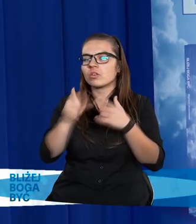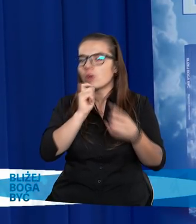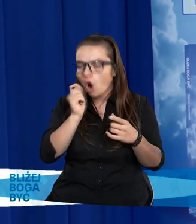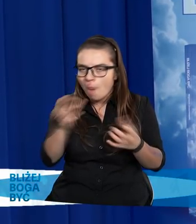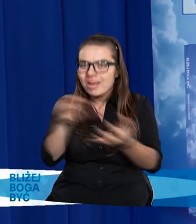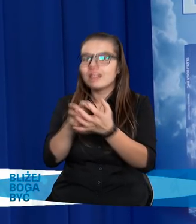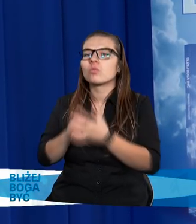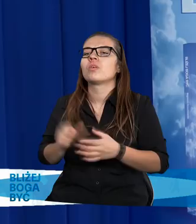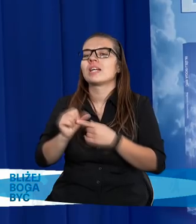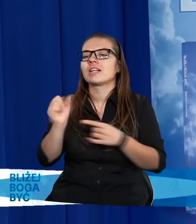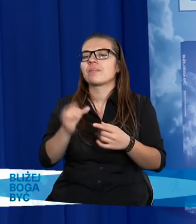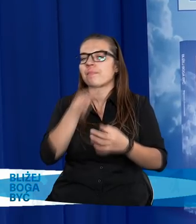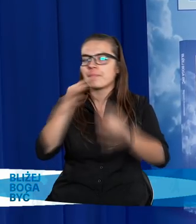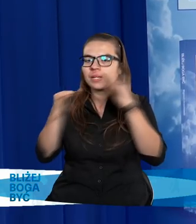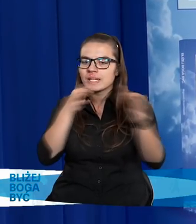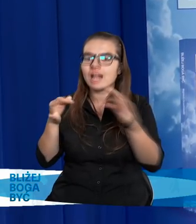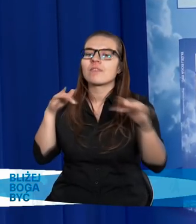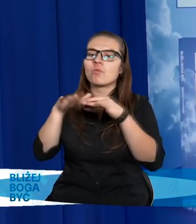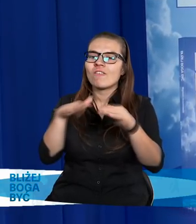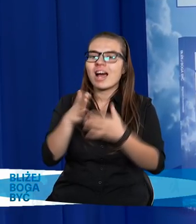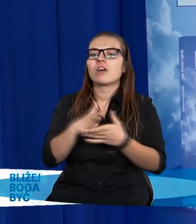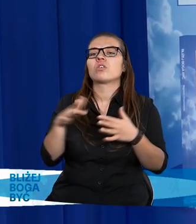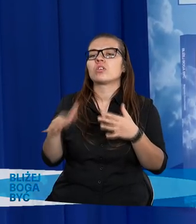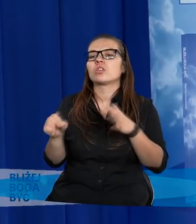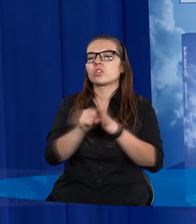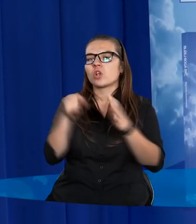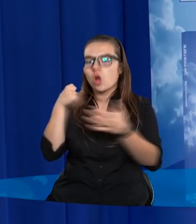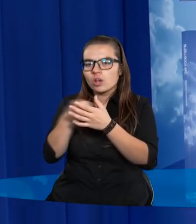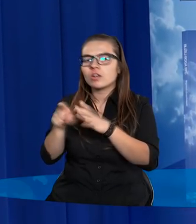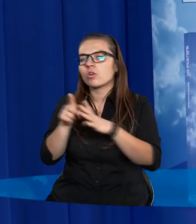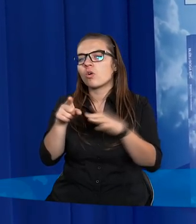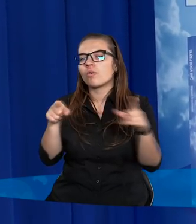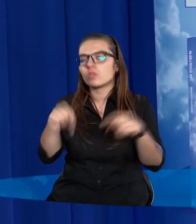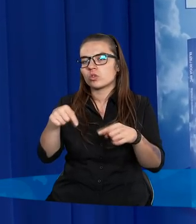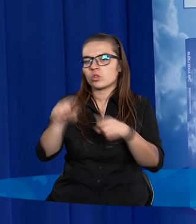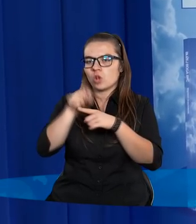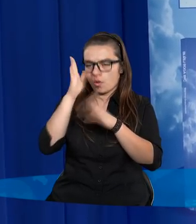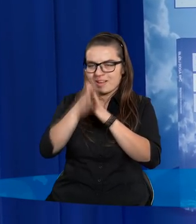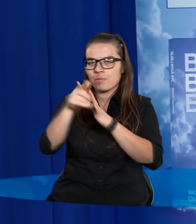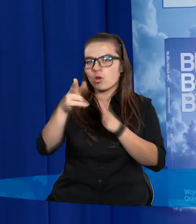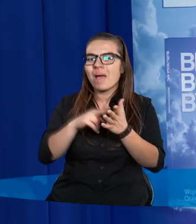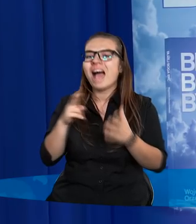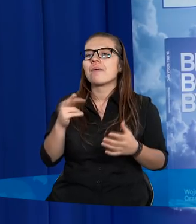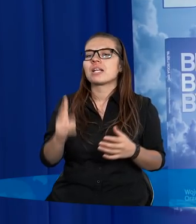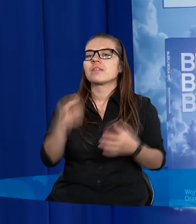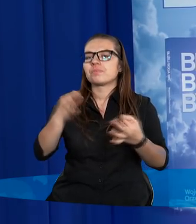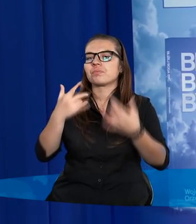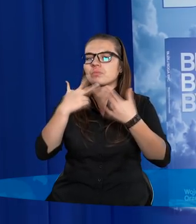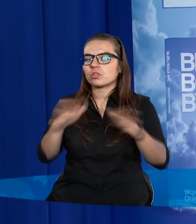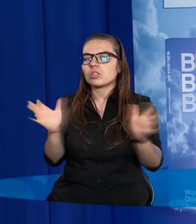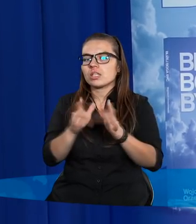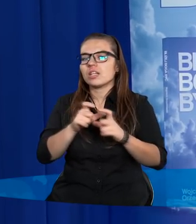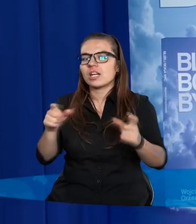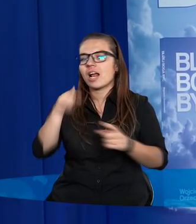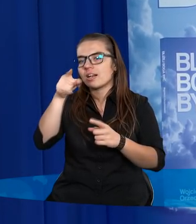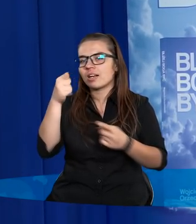komentujecie. Te pytania spływają, docierają również tutaj do mnie i jeszcze teraz będzie krótki czas